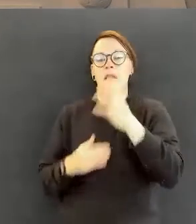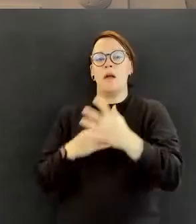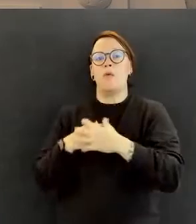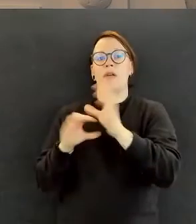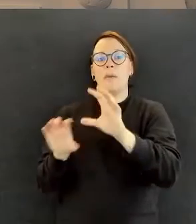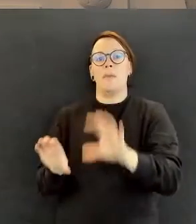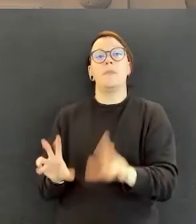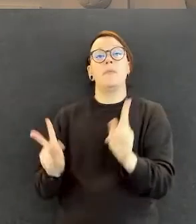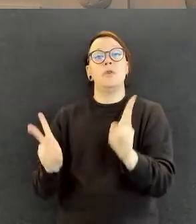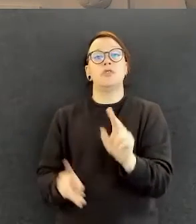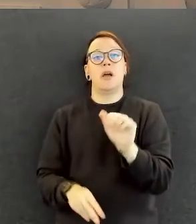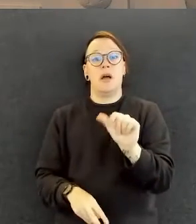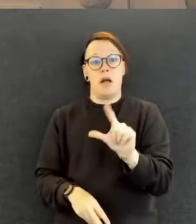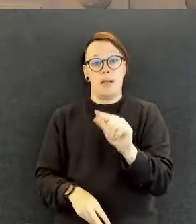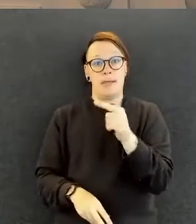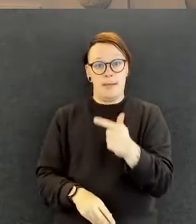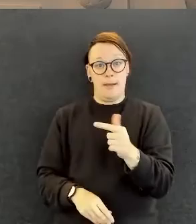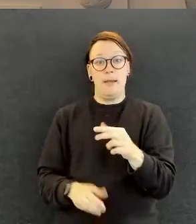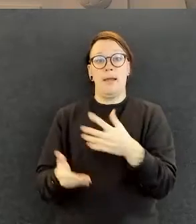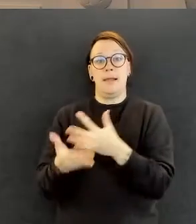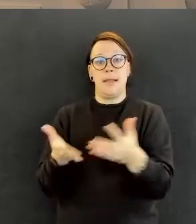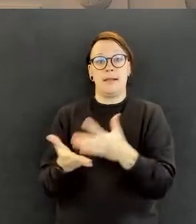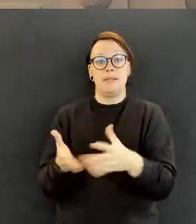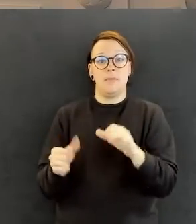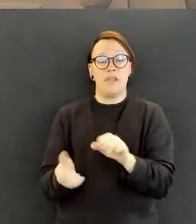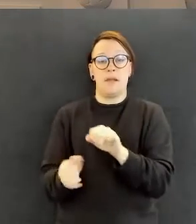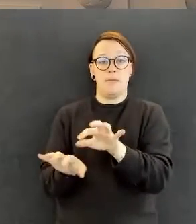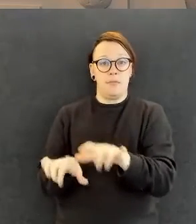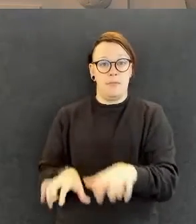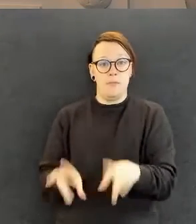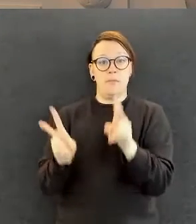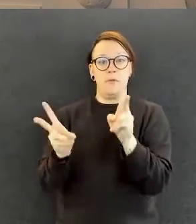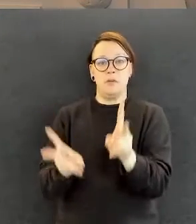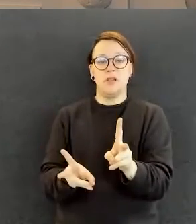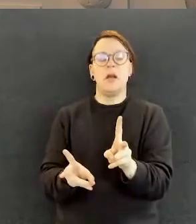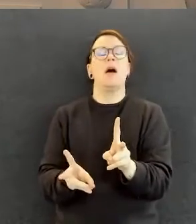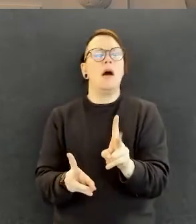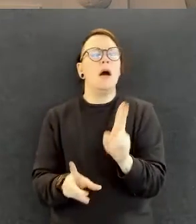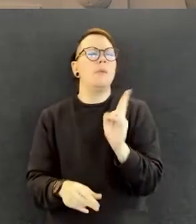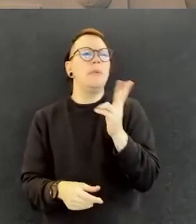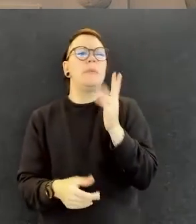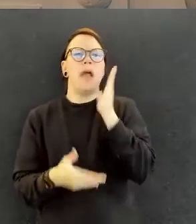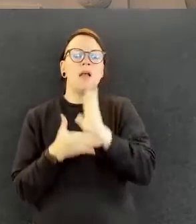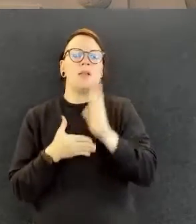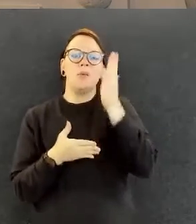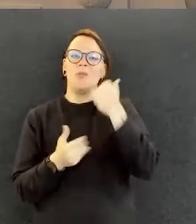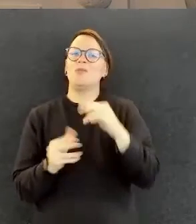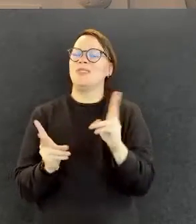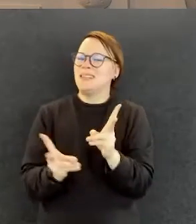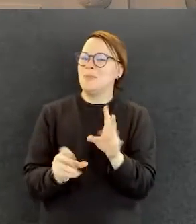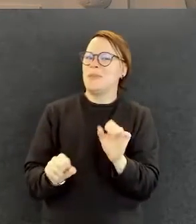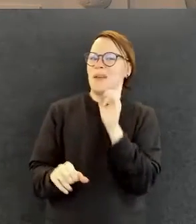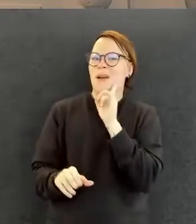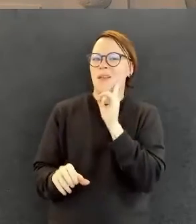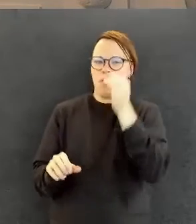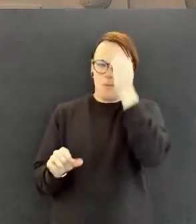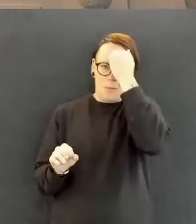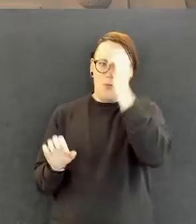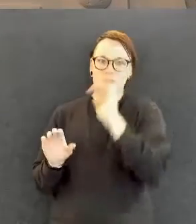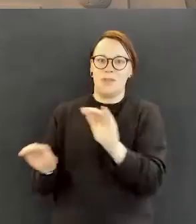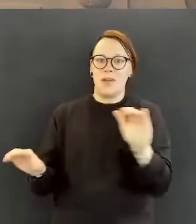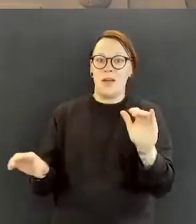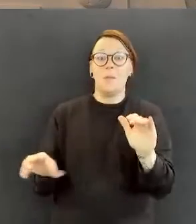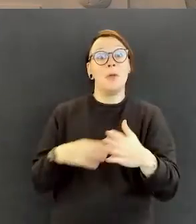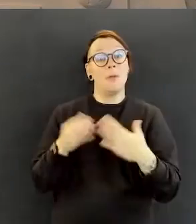kuvia. Niin itseltäkin se välillä unohtuu ja näin voi käydä ja sitten voidaan muistuttaa ja taas opitaan. Näitä tämmöisiä työelämätaitoja on mahdollista